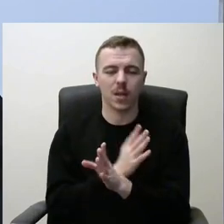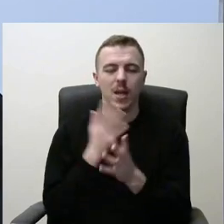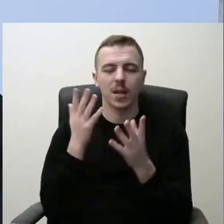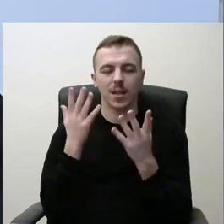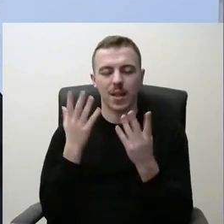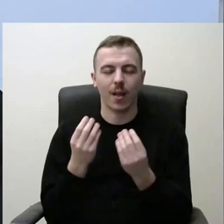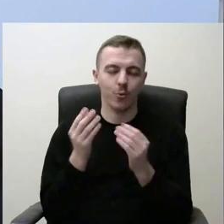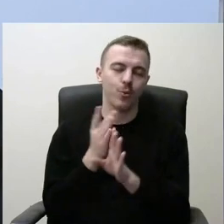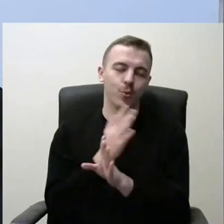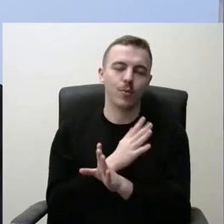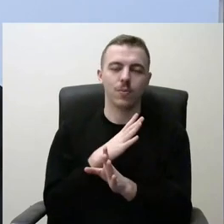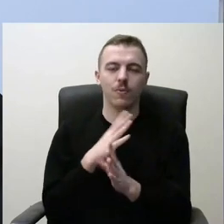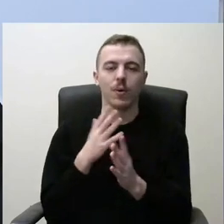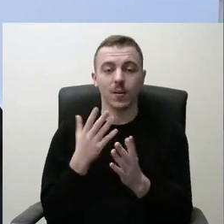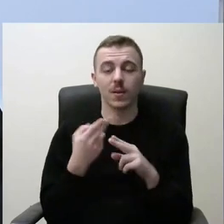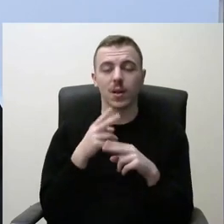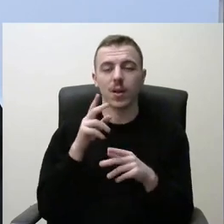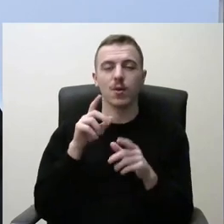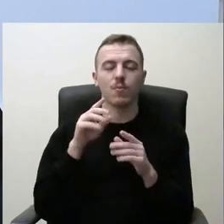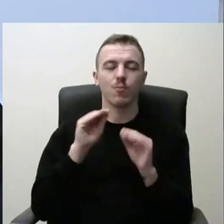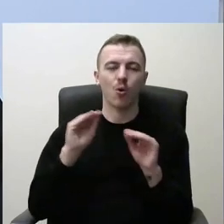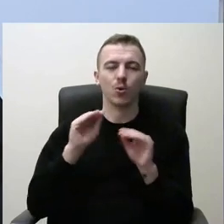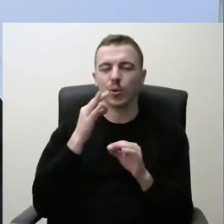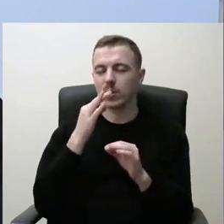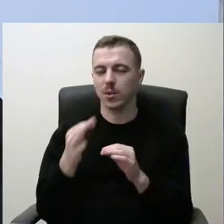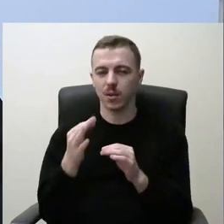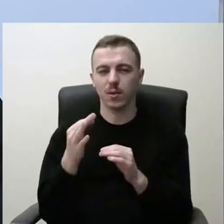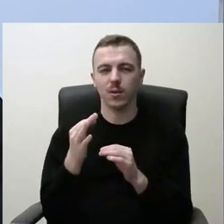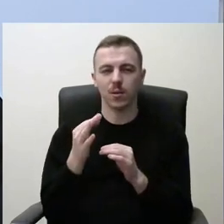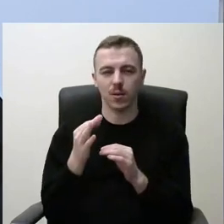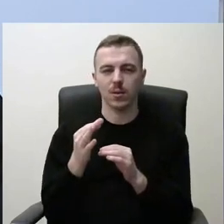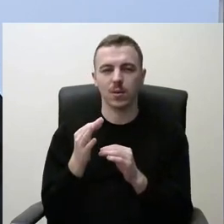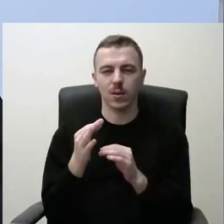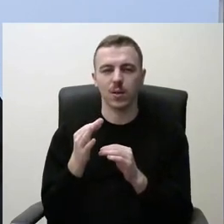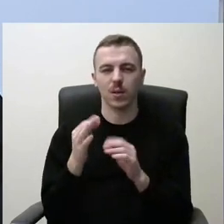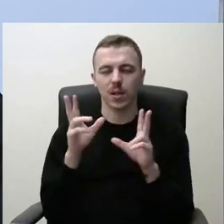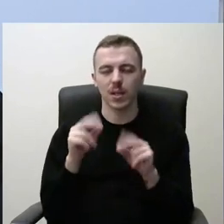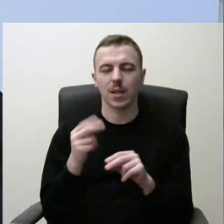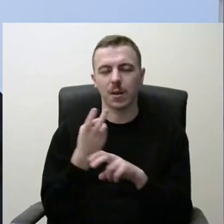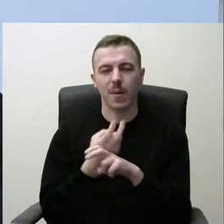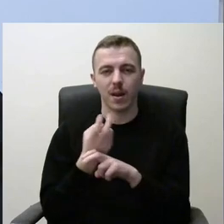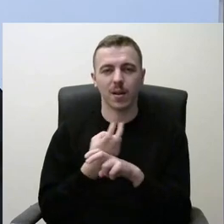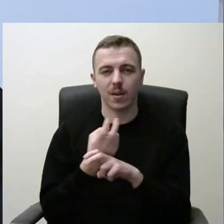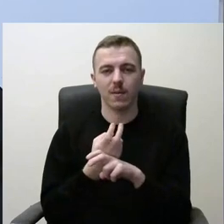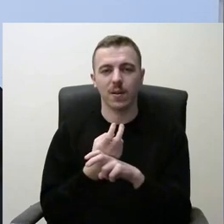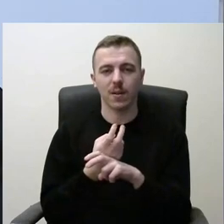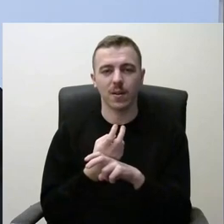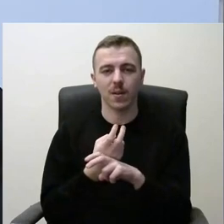sako ir mokytojai išreiškia didelius nuogastavimus, kad